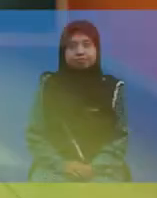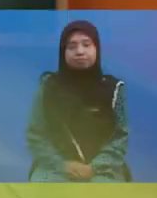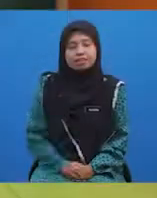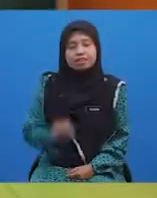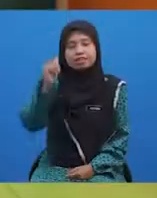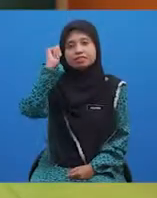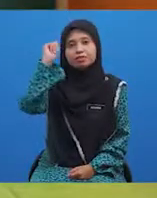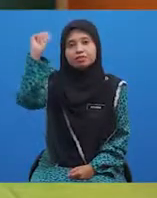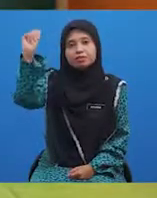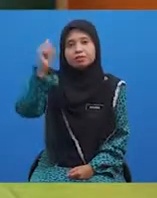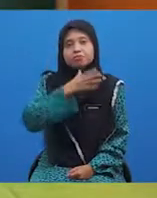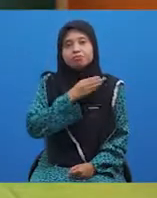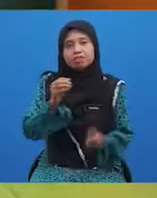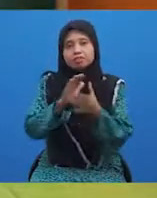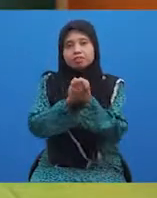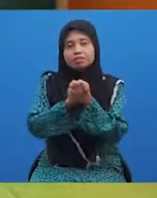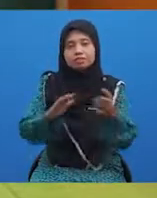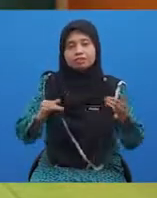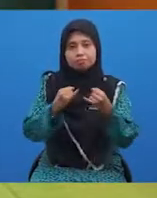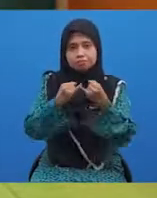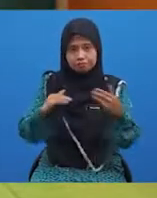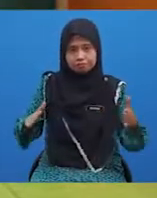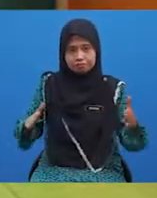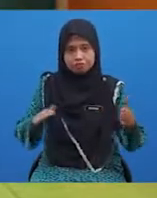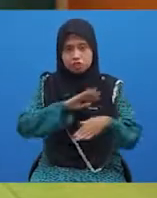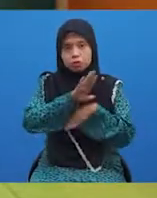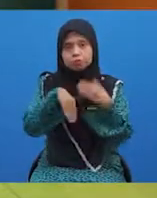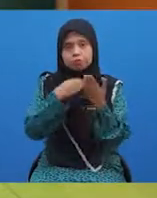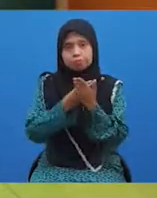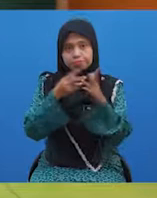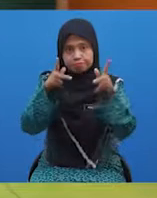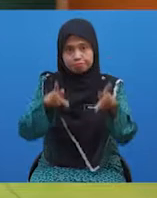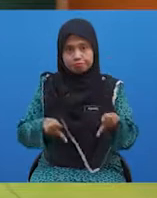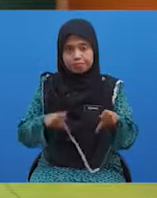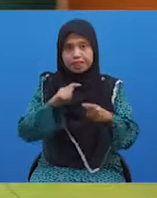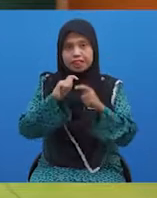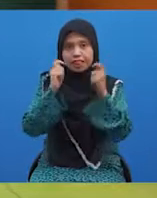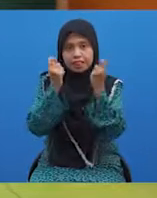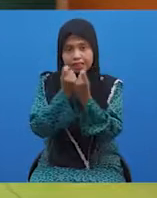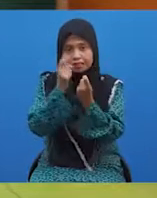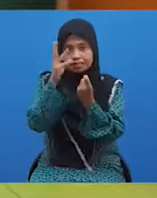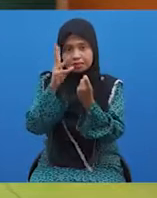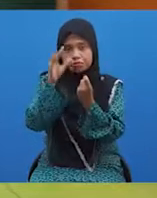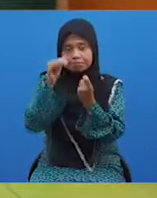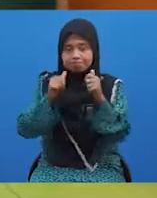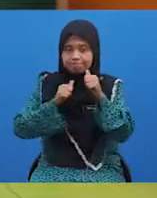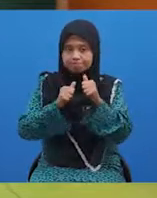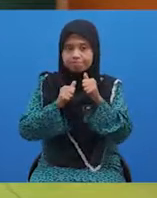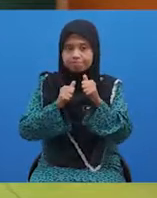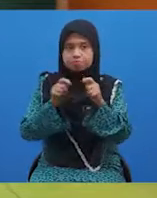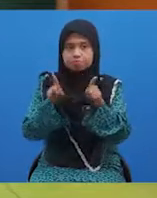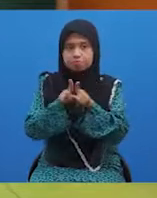Assalamualaikum dan selamat sejahtera para pelajar tingkatan 6 yang mengikuti sesi pembelajaran